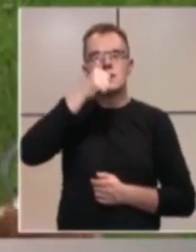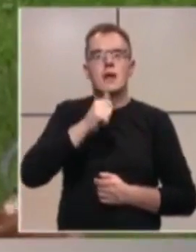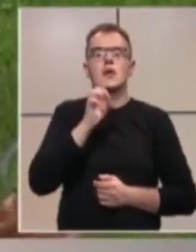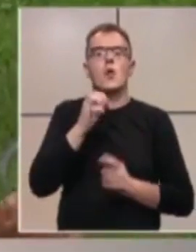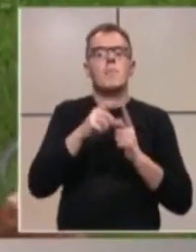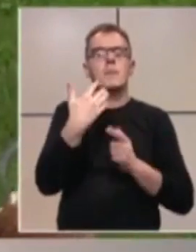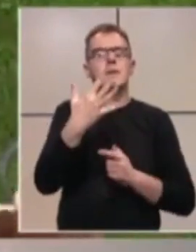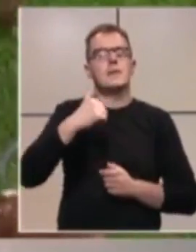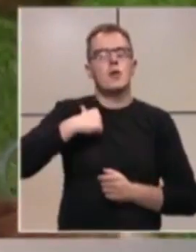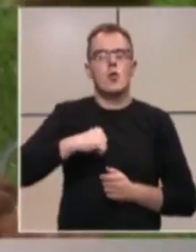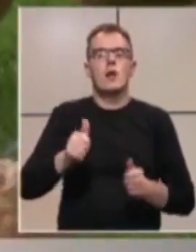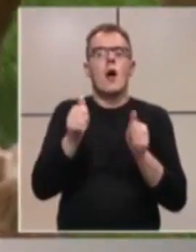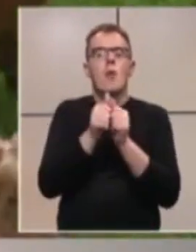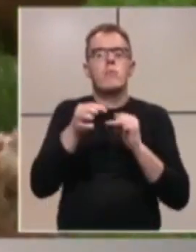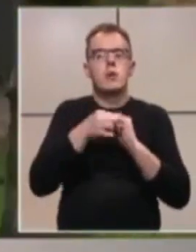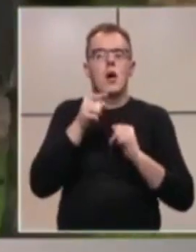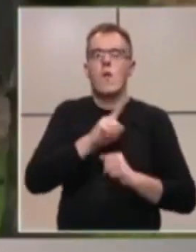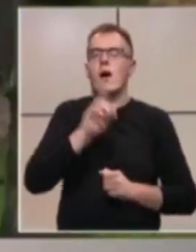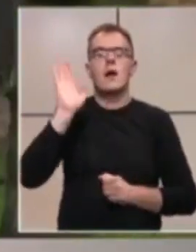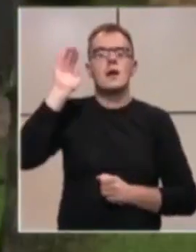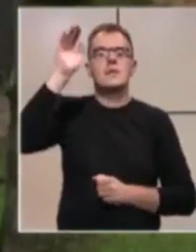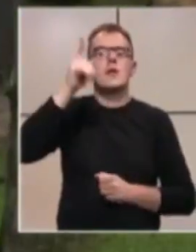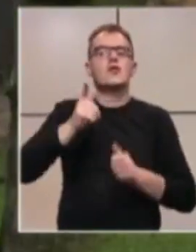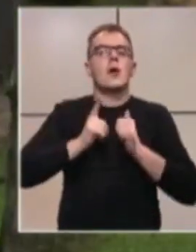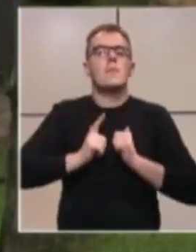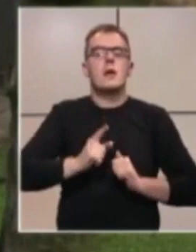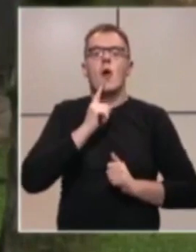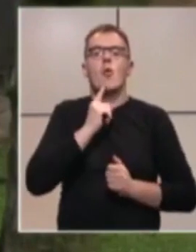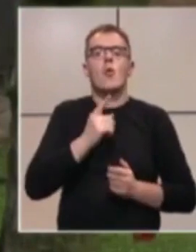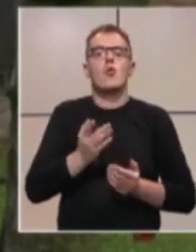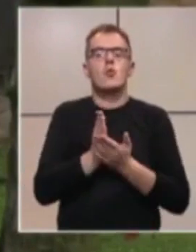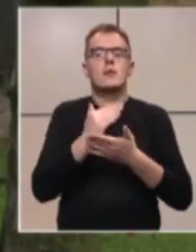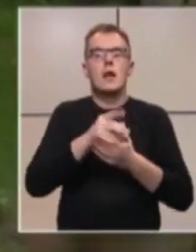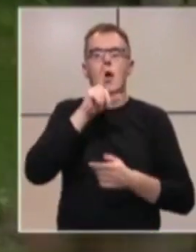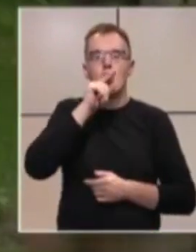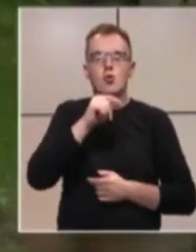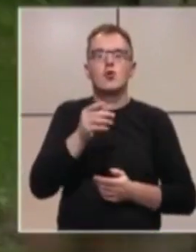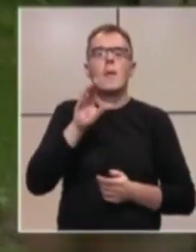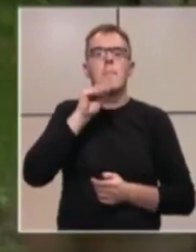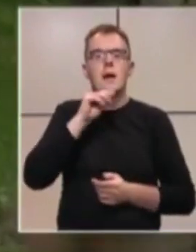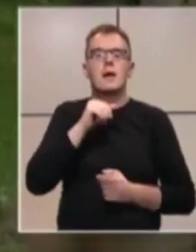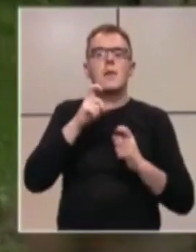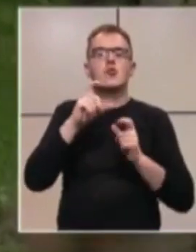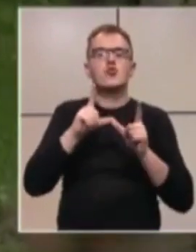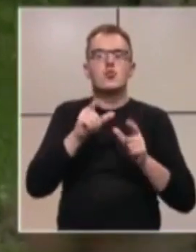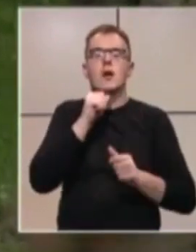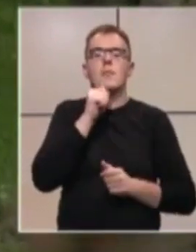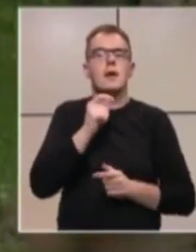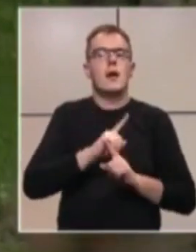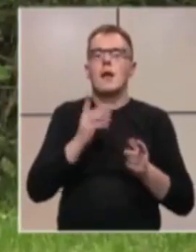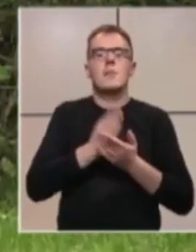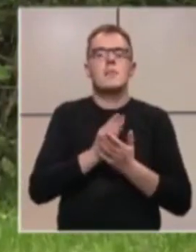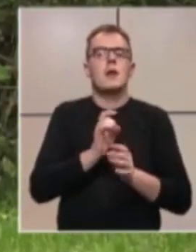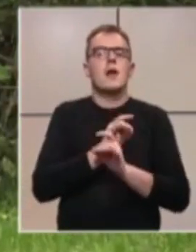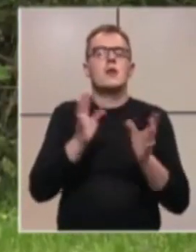50 godina braka. Ova nesvakidašnja idila Mira koju dijele s kokoškama, guzkama, čurkama i moruljama ne bi